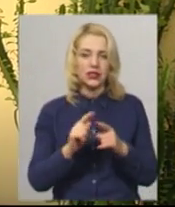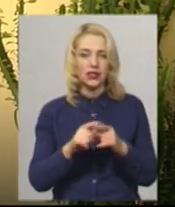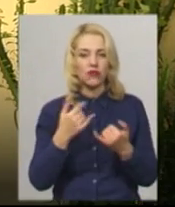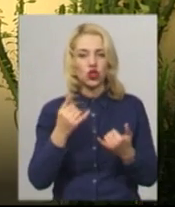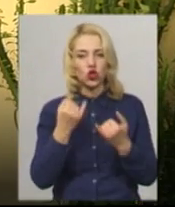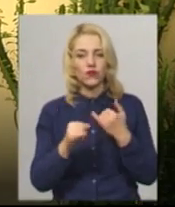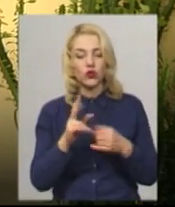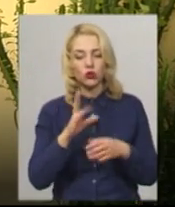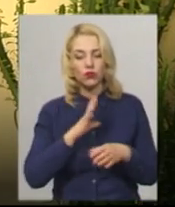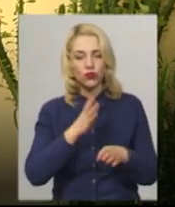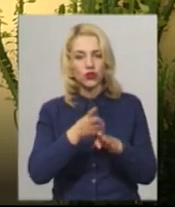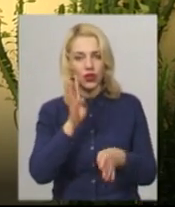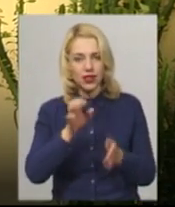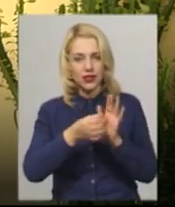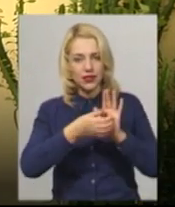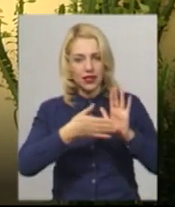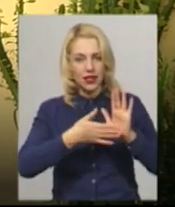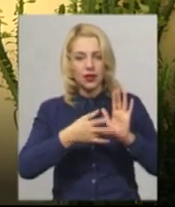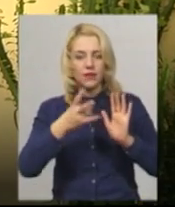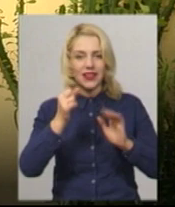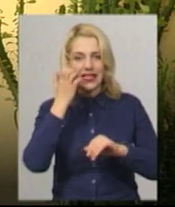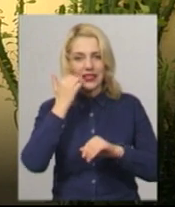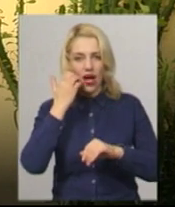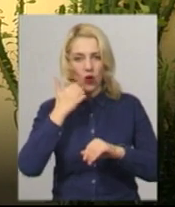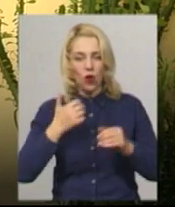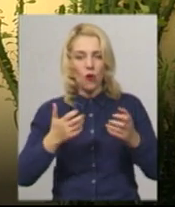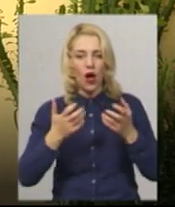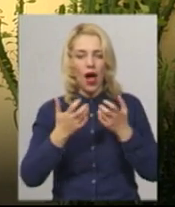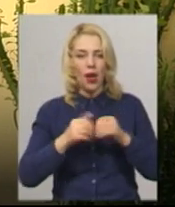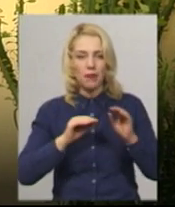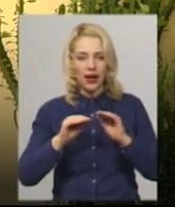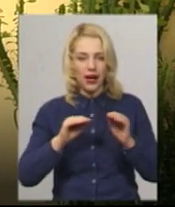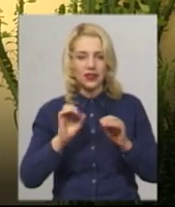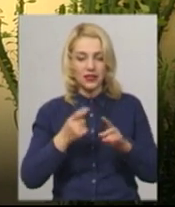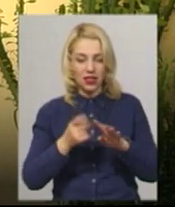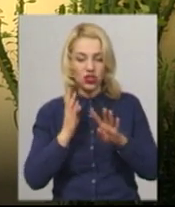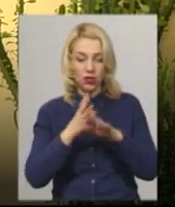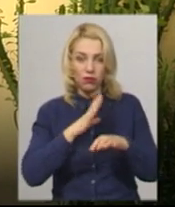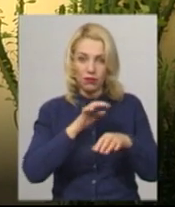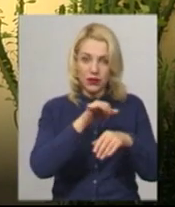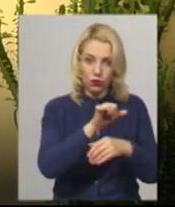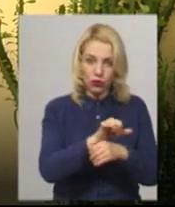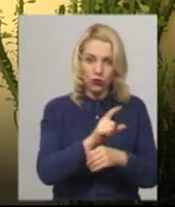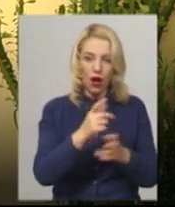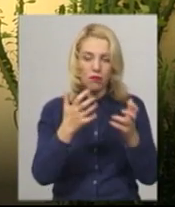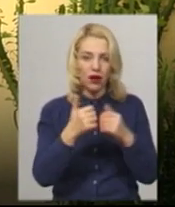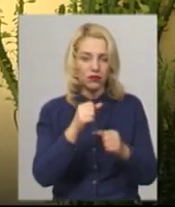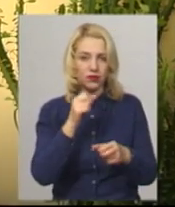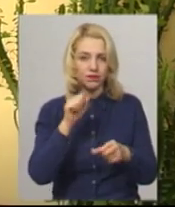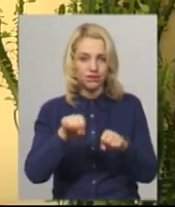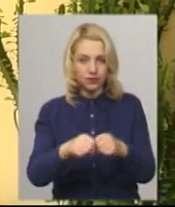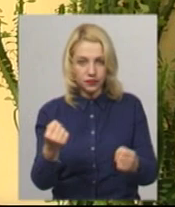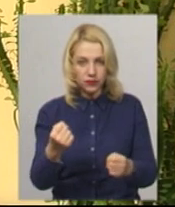на обстеження на тому старому апараті і потім ця черга призупинилась, бо апарат перестав працювати,